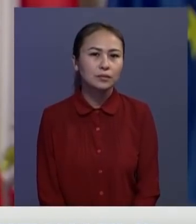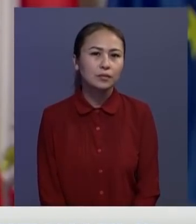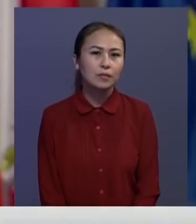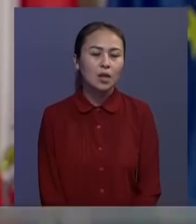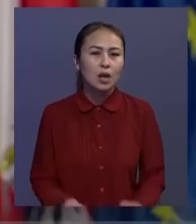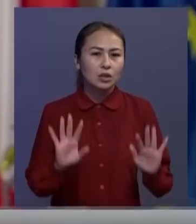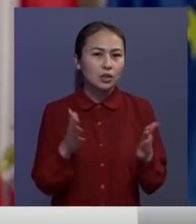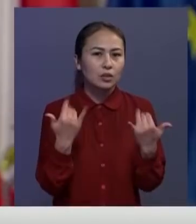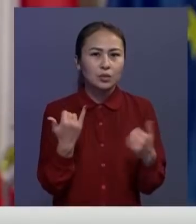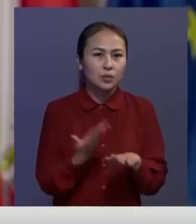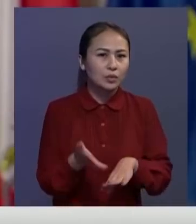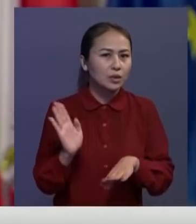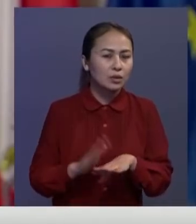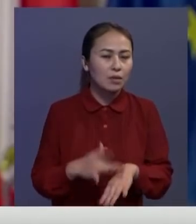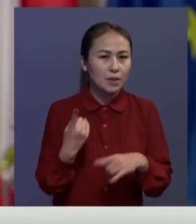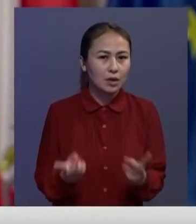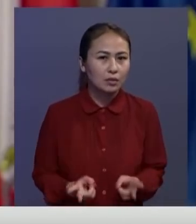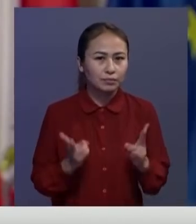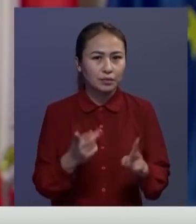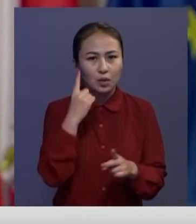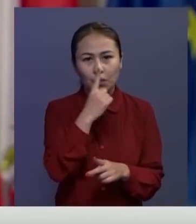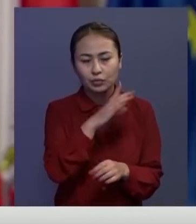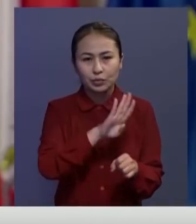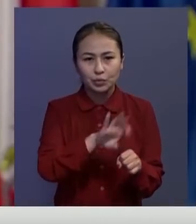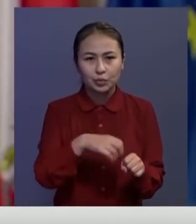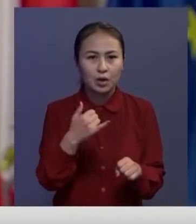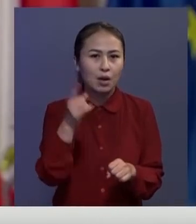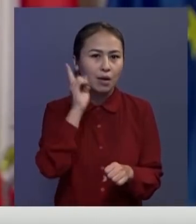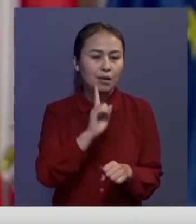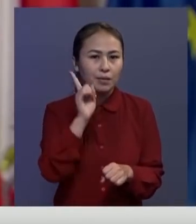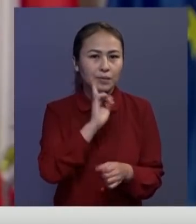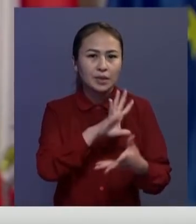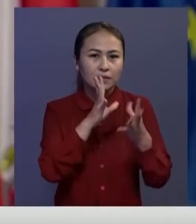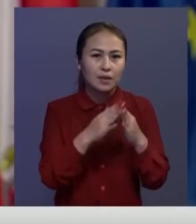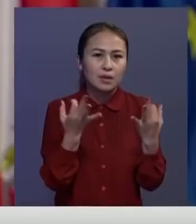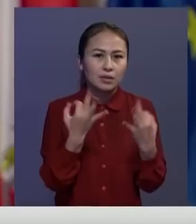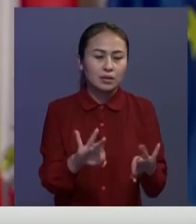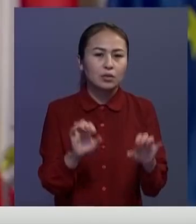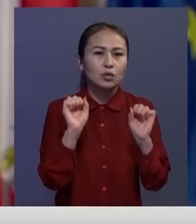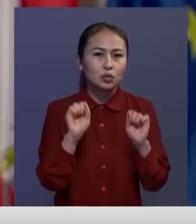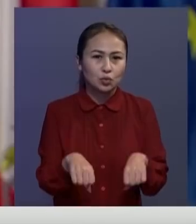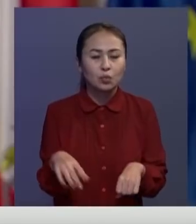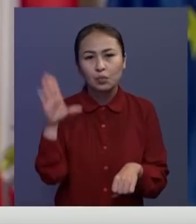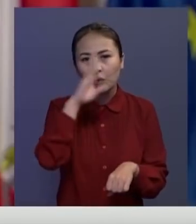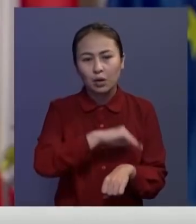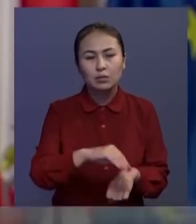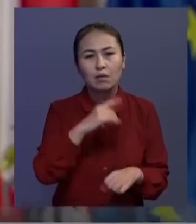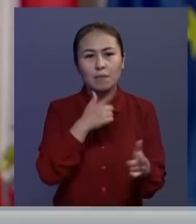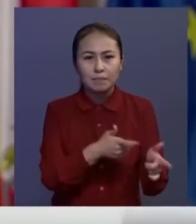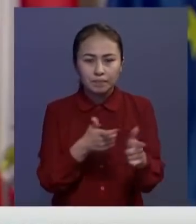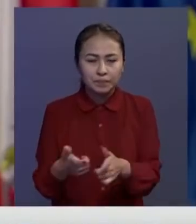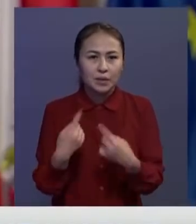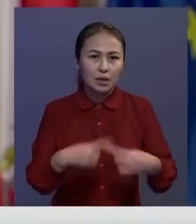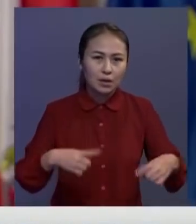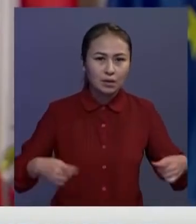Жағдай өте қиын, бір құмыскердің көзі жойылды. Алайда тағы бірнешеуі еркіндікті жүріуі мүмкін. Олар қару мен жырақталған,